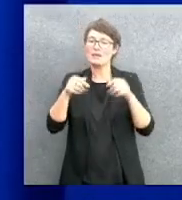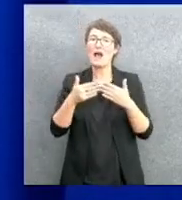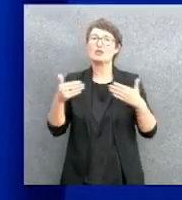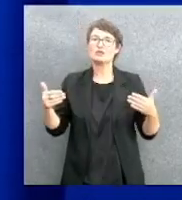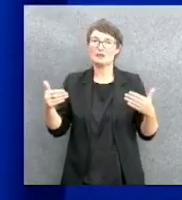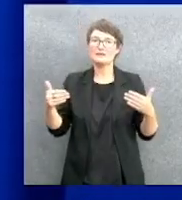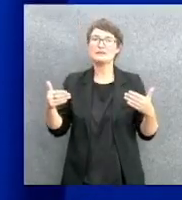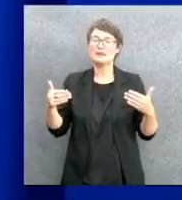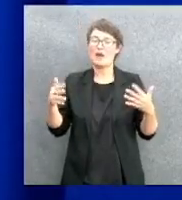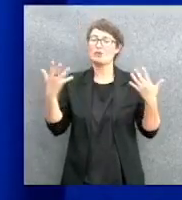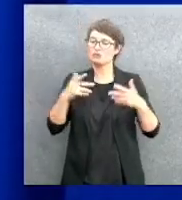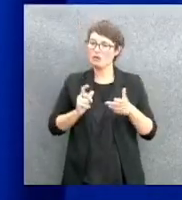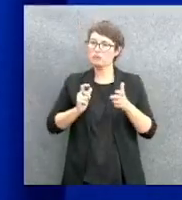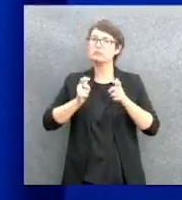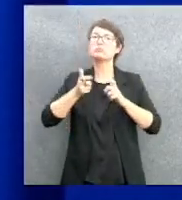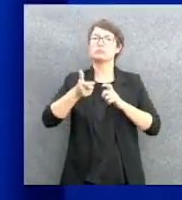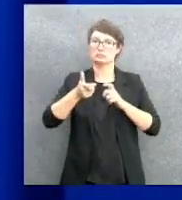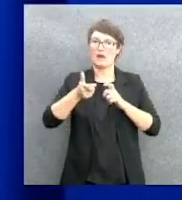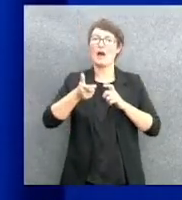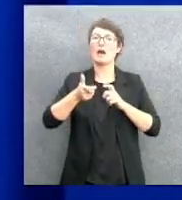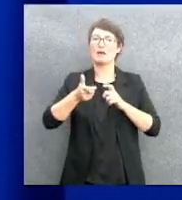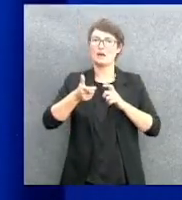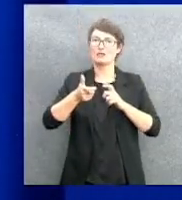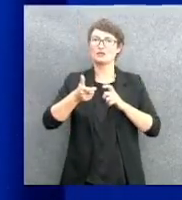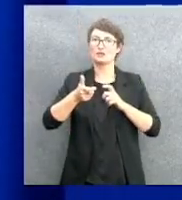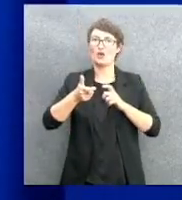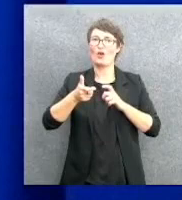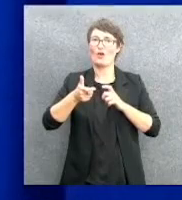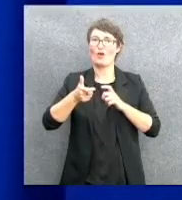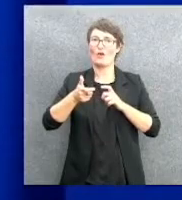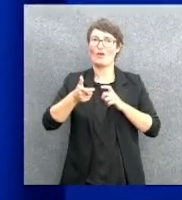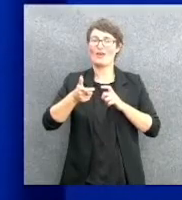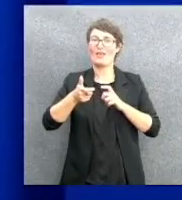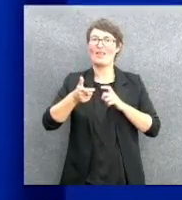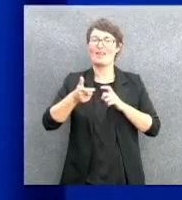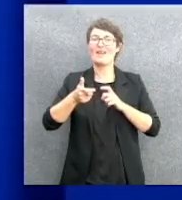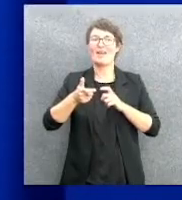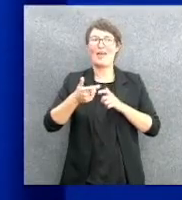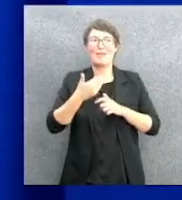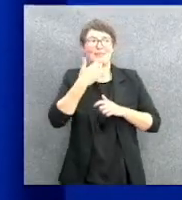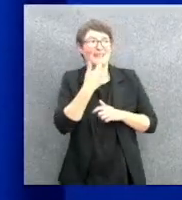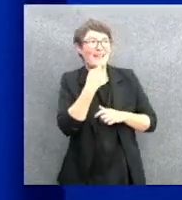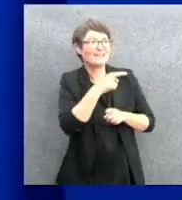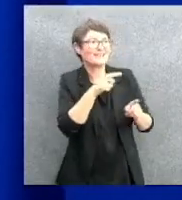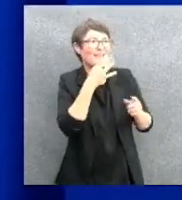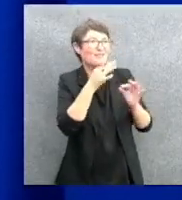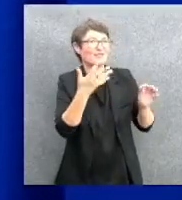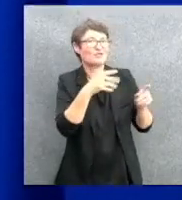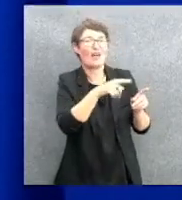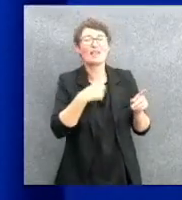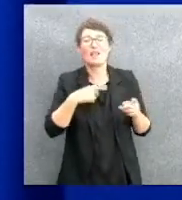esigenze con un forte, ringrazio per le parole, quindi non mi ripeto, dinamismo e capacità di innovare le procedure.